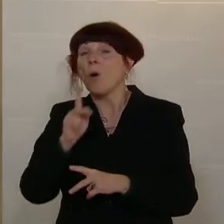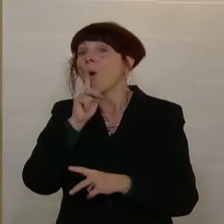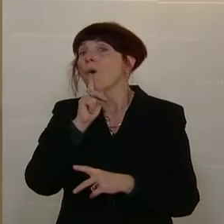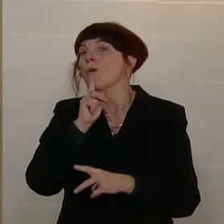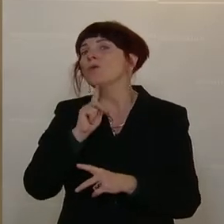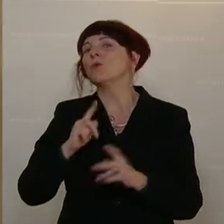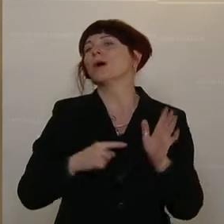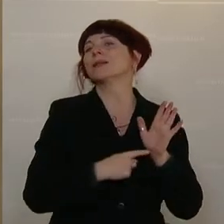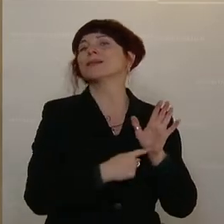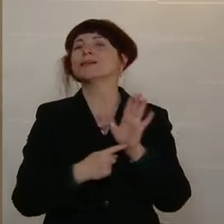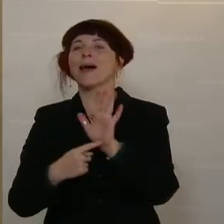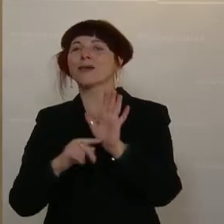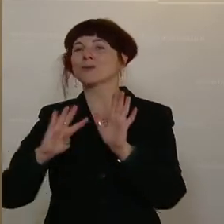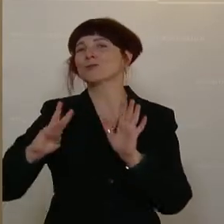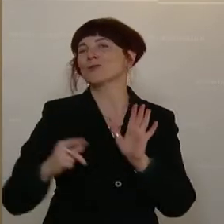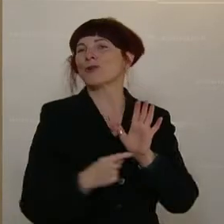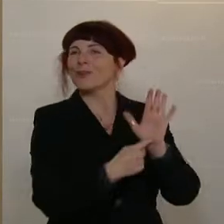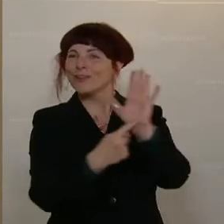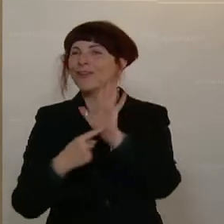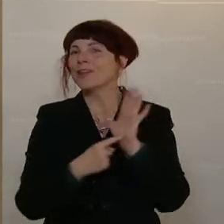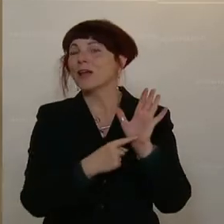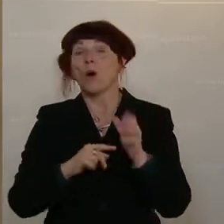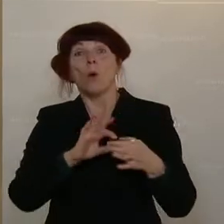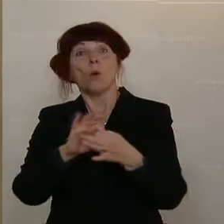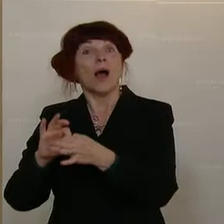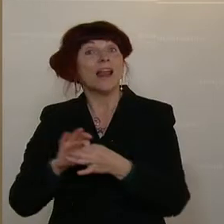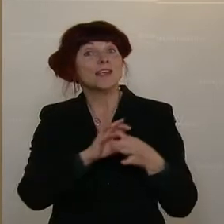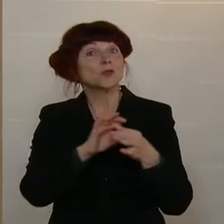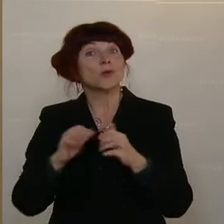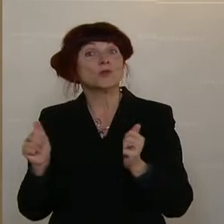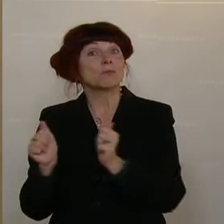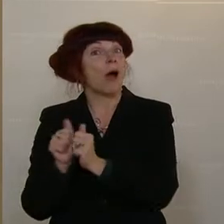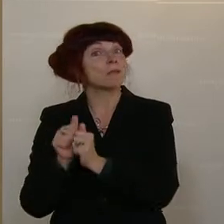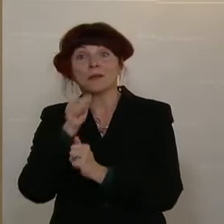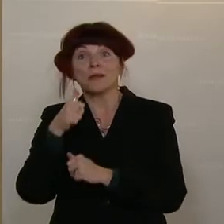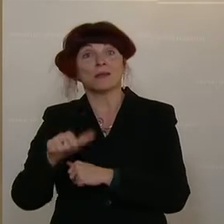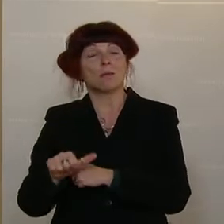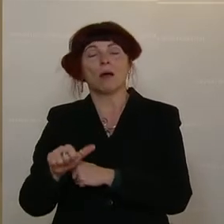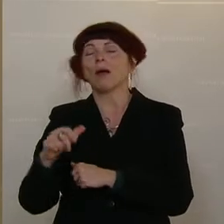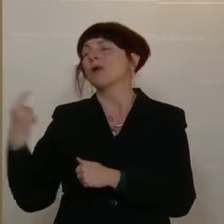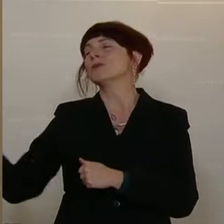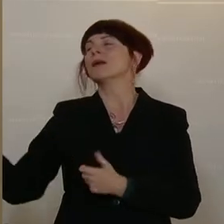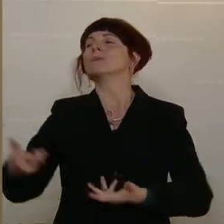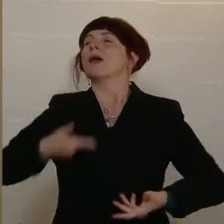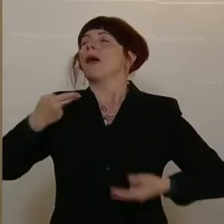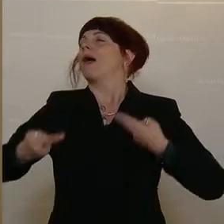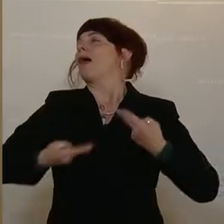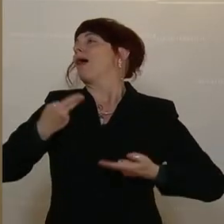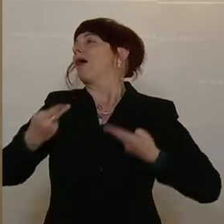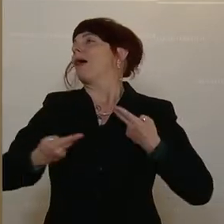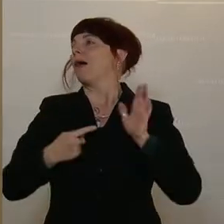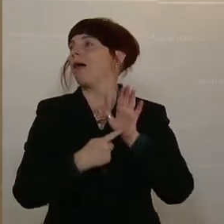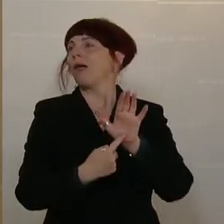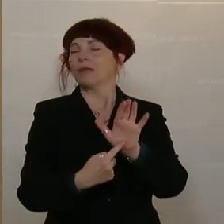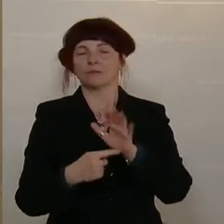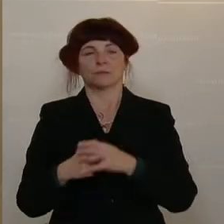Inszenierung denkt, nicht einmal den Koalitionspartner einbindet und hier sich selbst wieder einmal in den